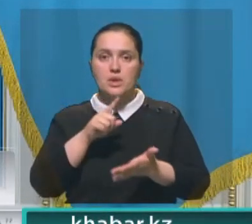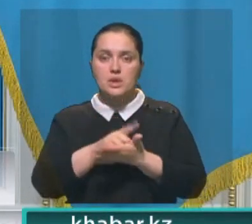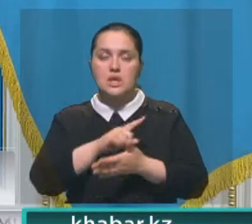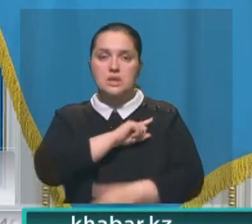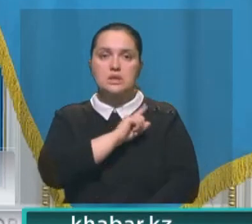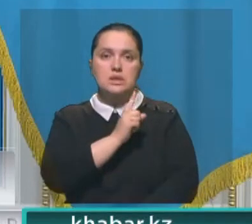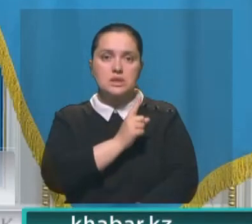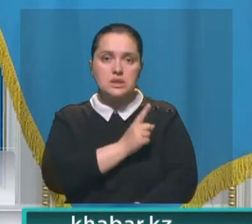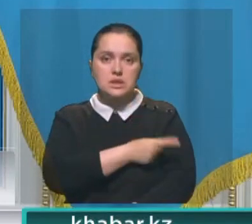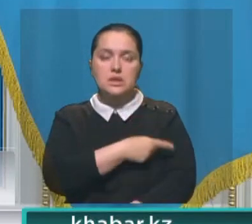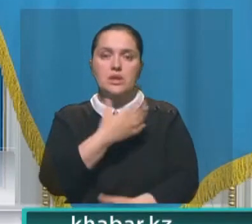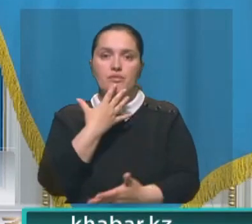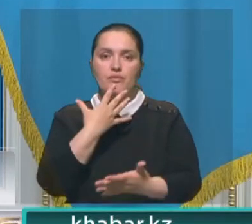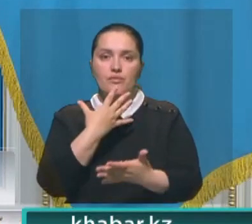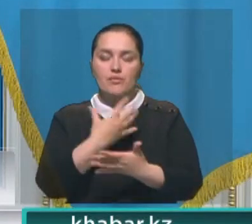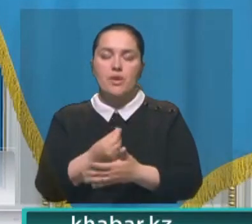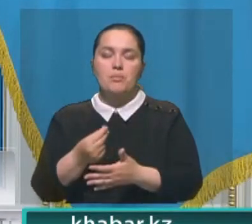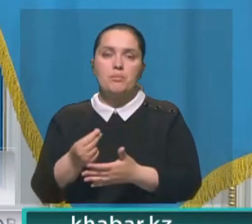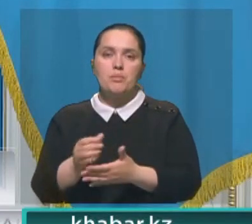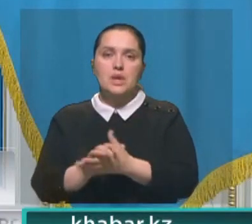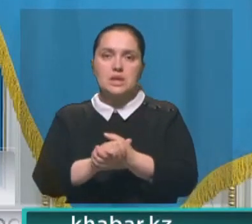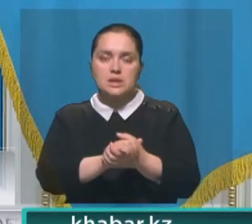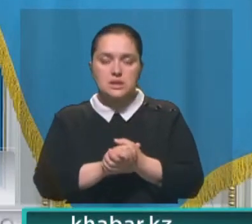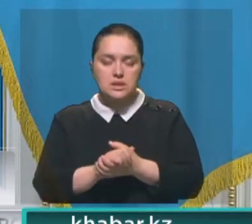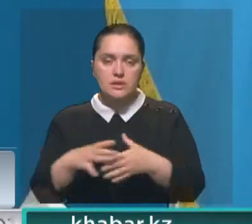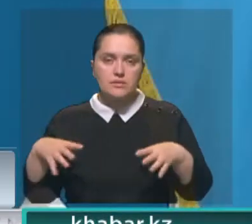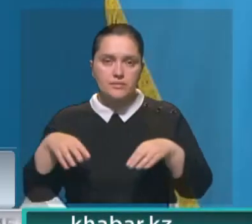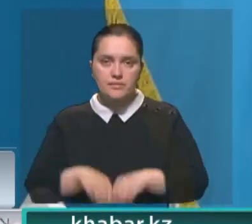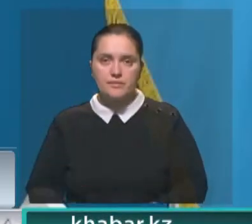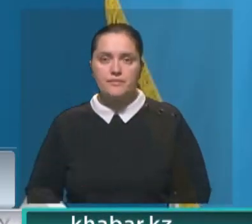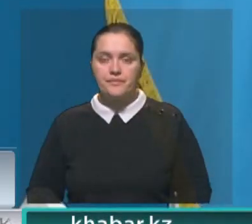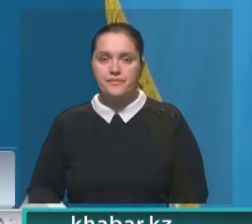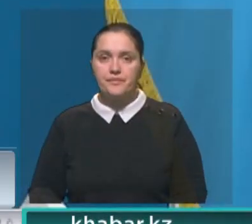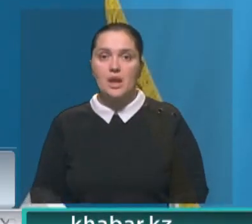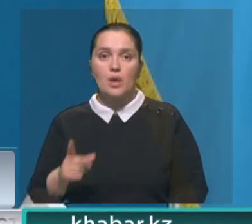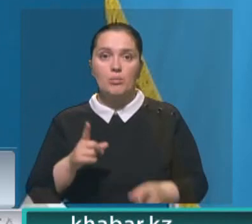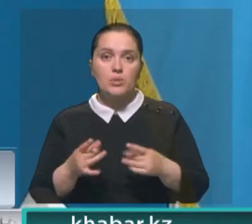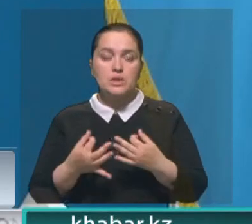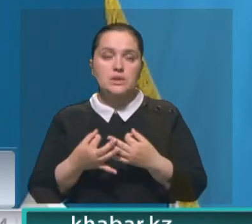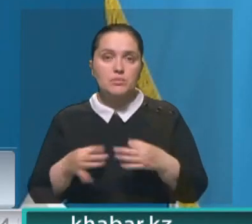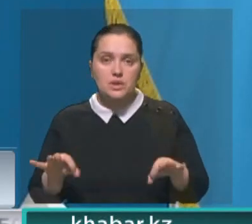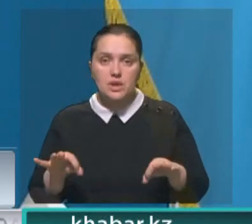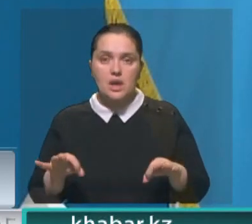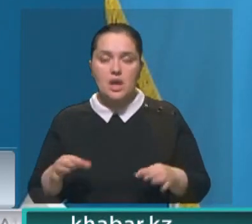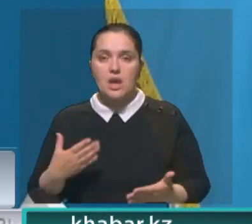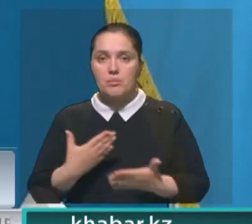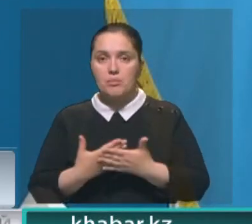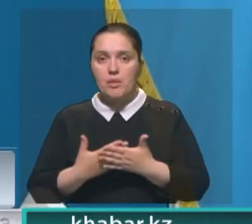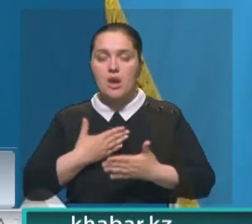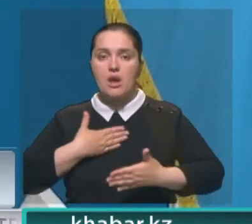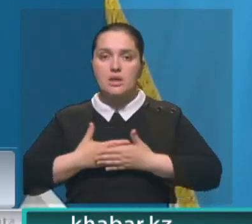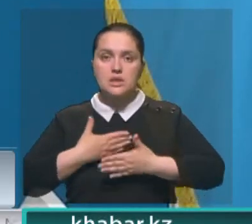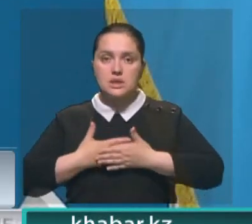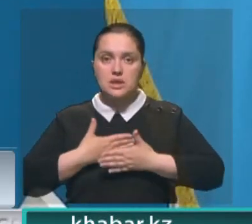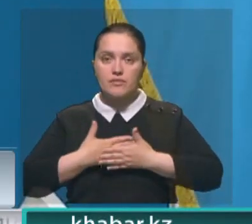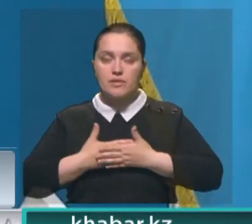сильны своим единством и солидарностью. Подлинная демократия предполагает активное